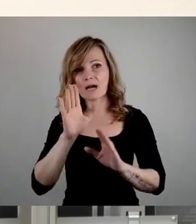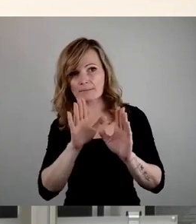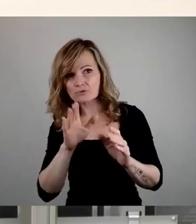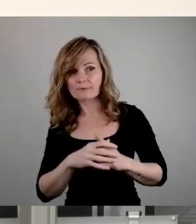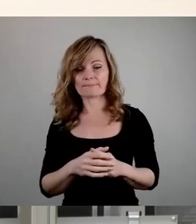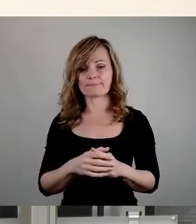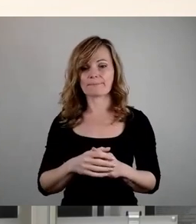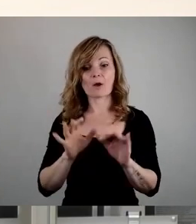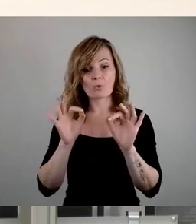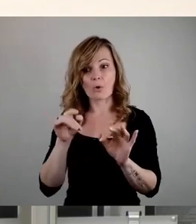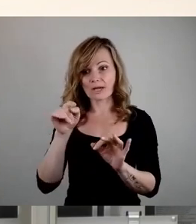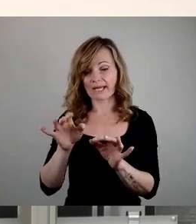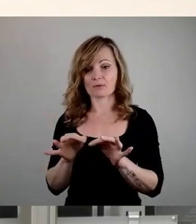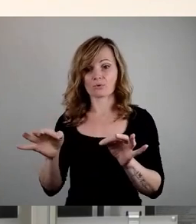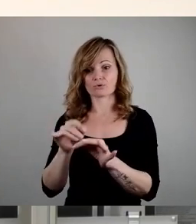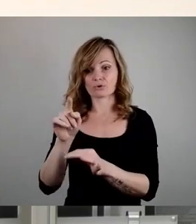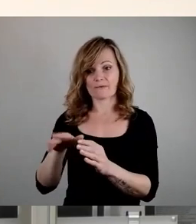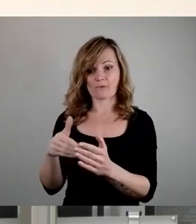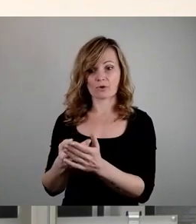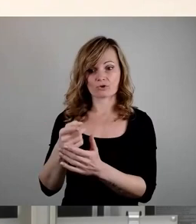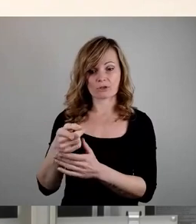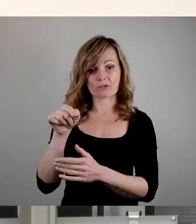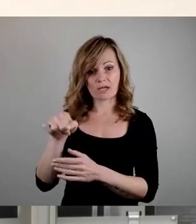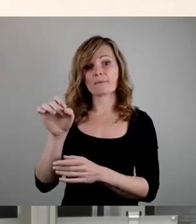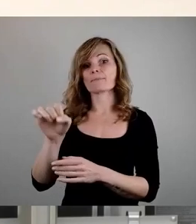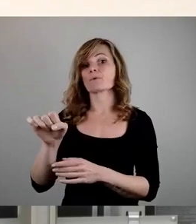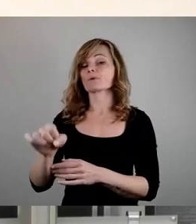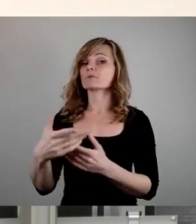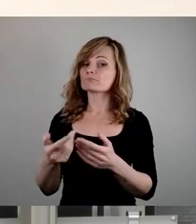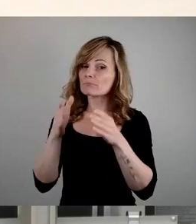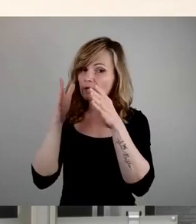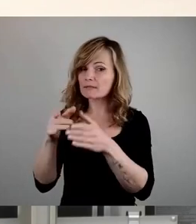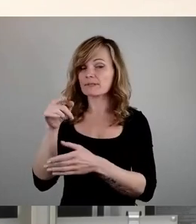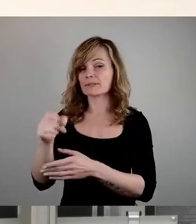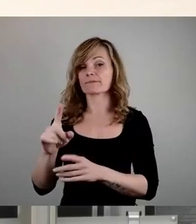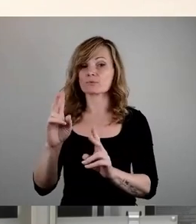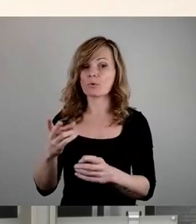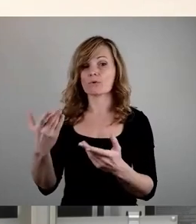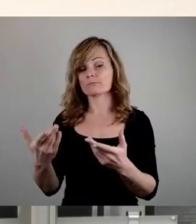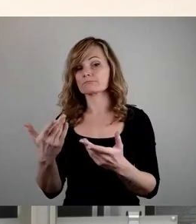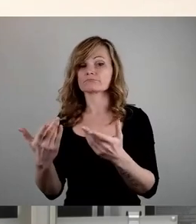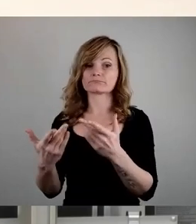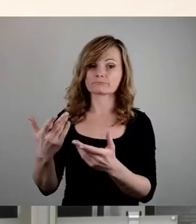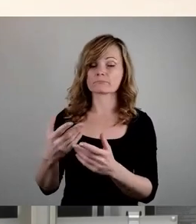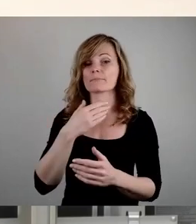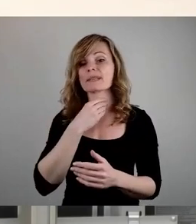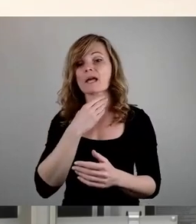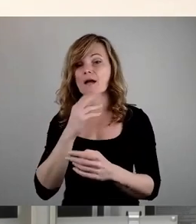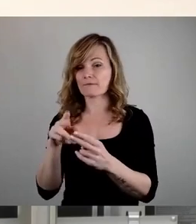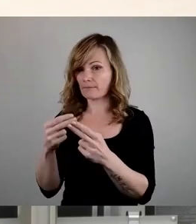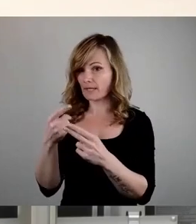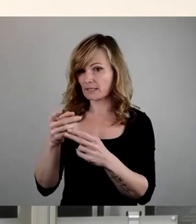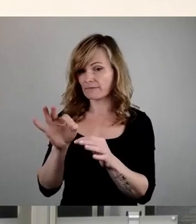Grundstück vor, wo wir sagen können, hier können wir zumindest perspektivisch noch die Bedarfe abfangen. Wir werden